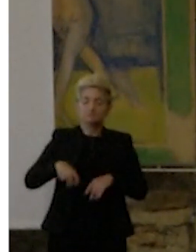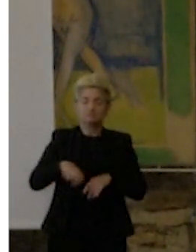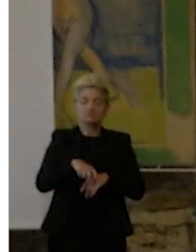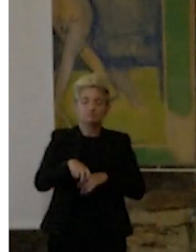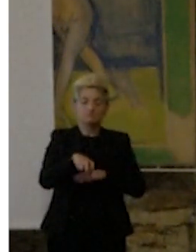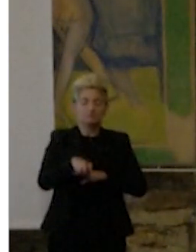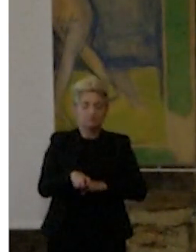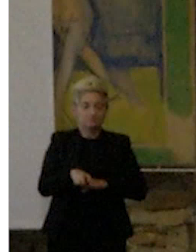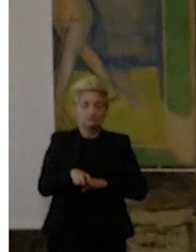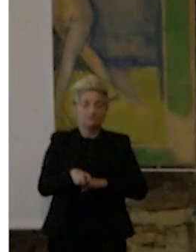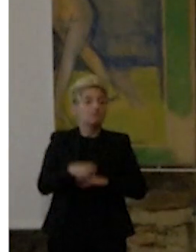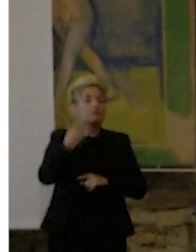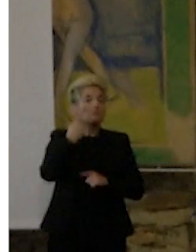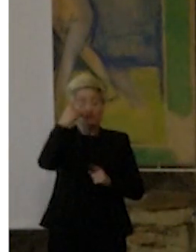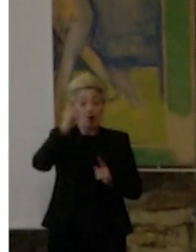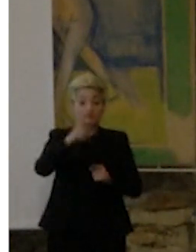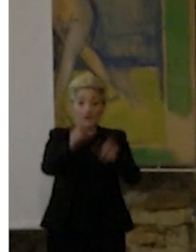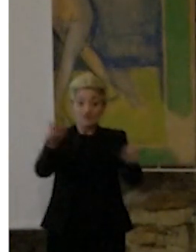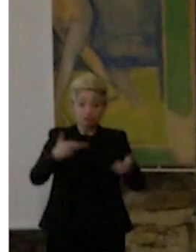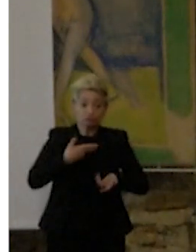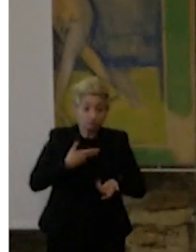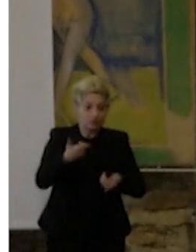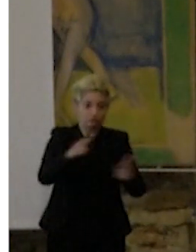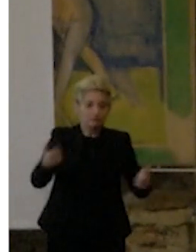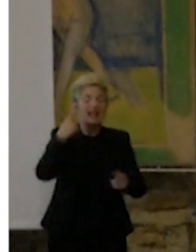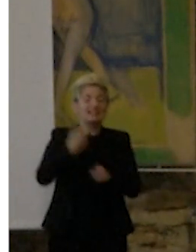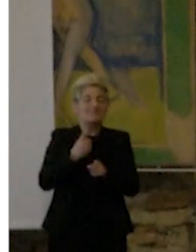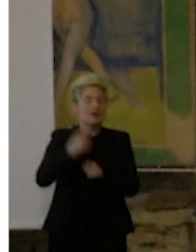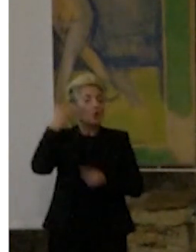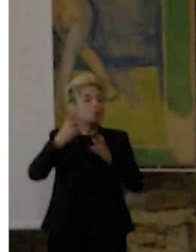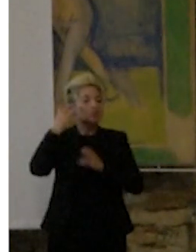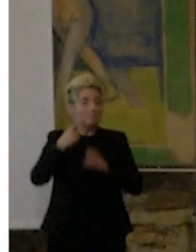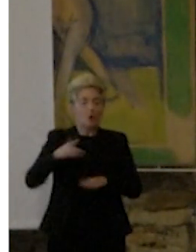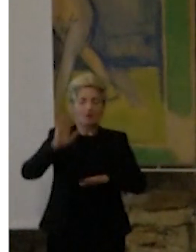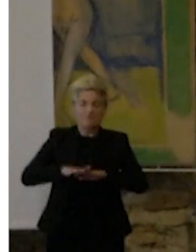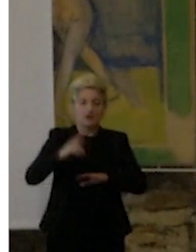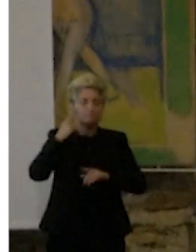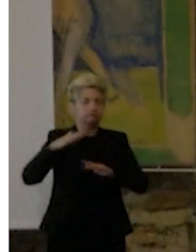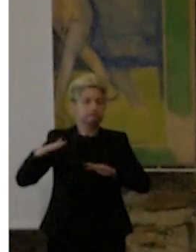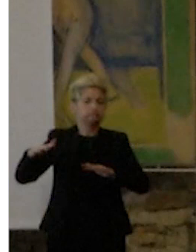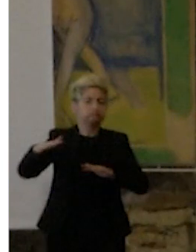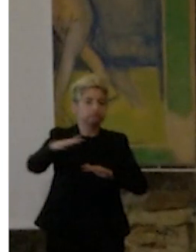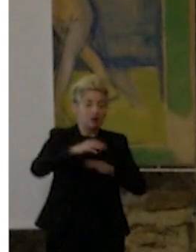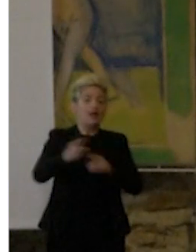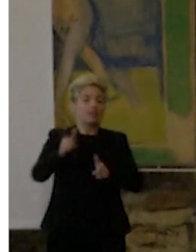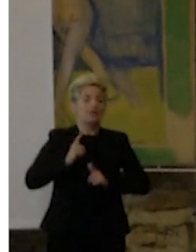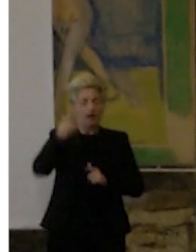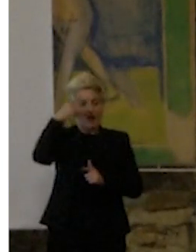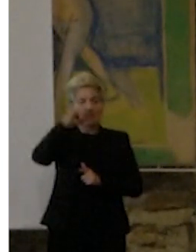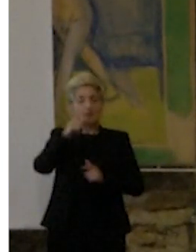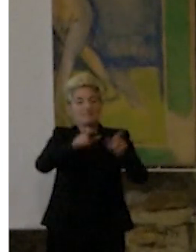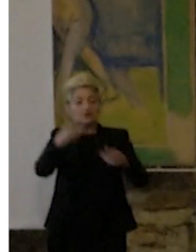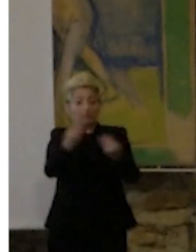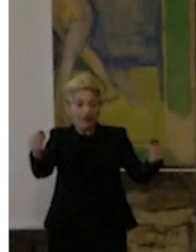fare un rumore per percepire il suono, l'eco e tutto quanto, ha bisogno di più tempo. La dimensione montessoriana è